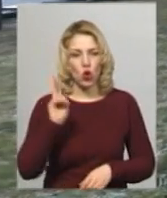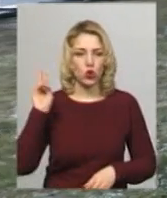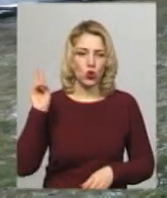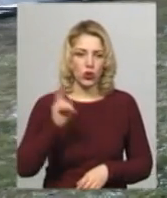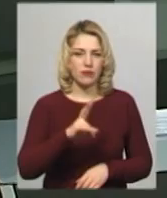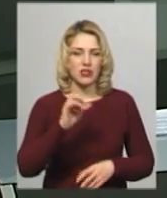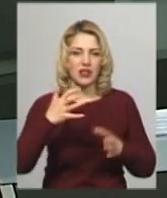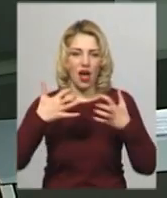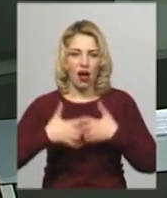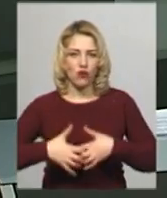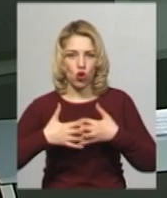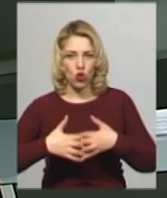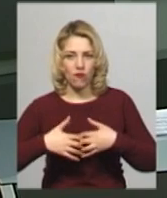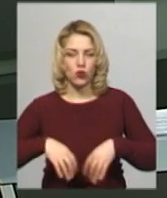ходу.